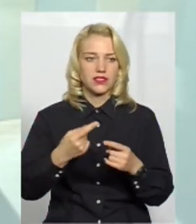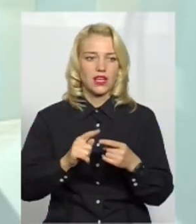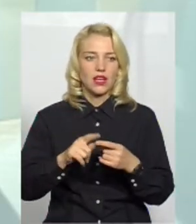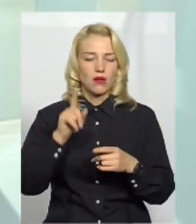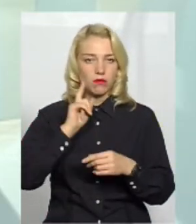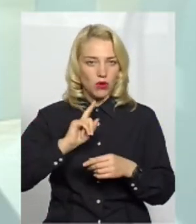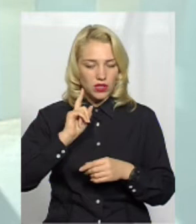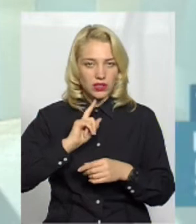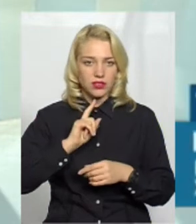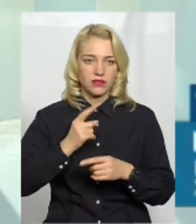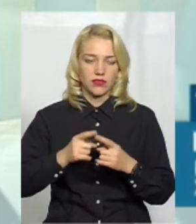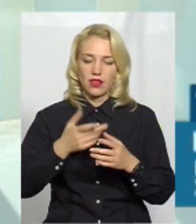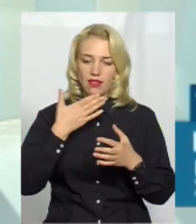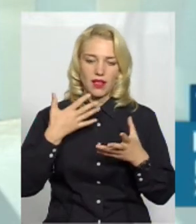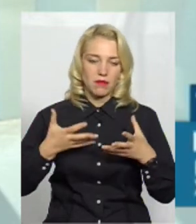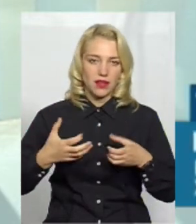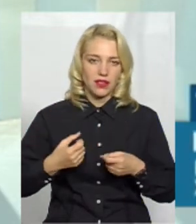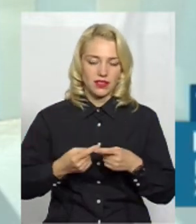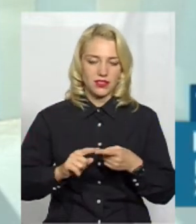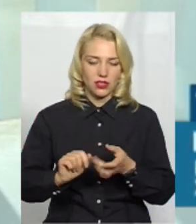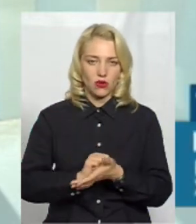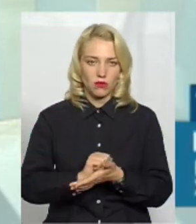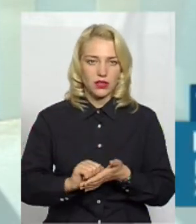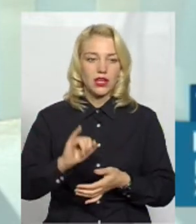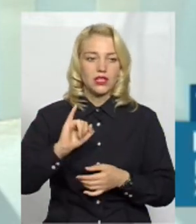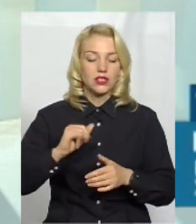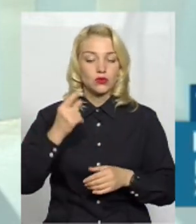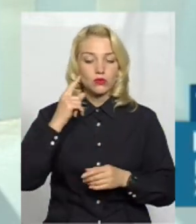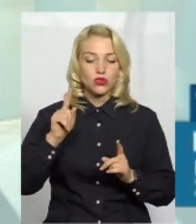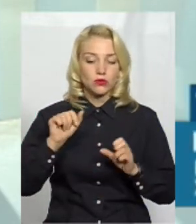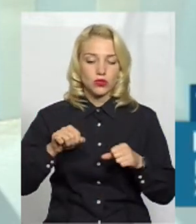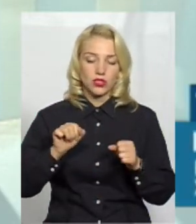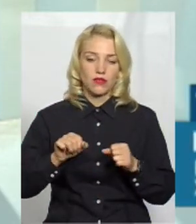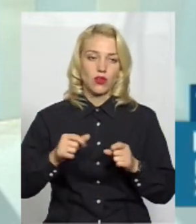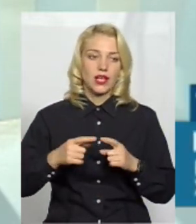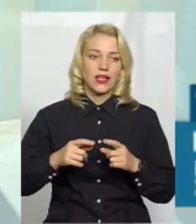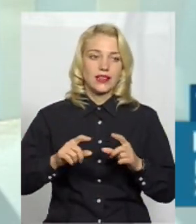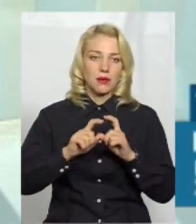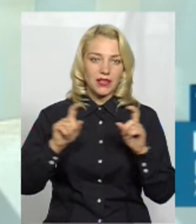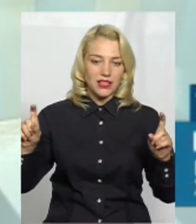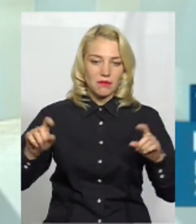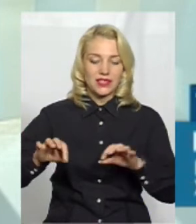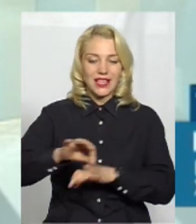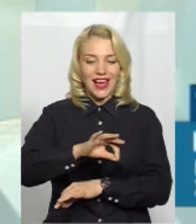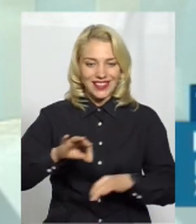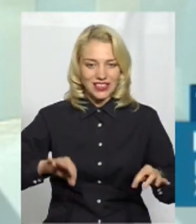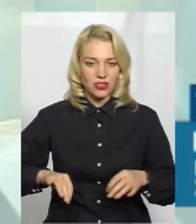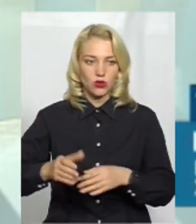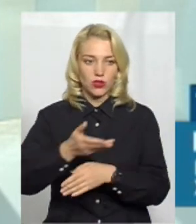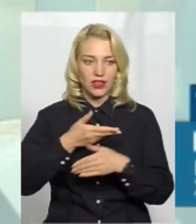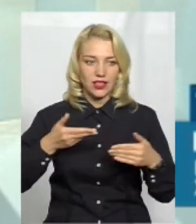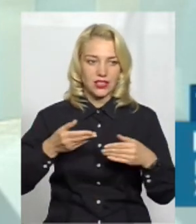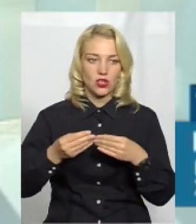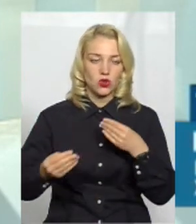тому поки що він не прийнятий. Я думаю, що, можливо, Департамент архітектури в нас додатково